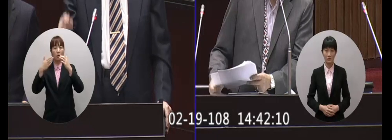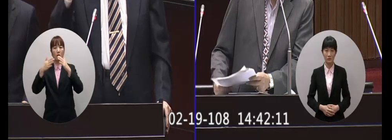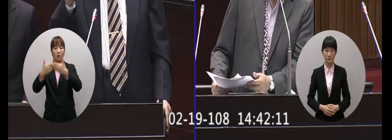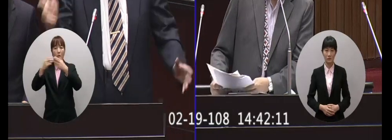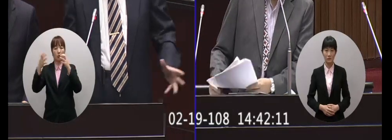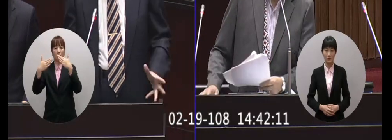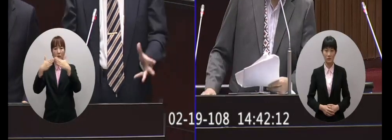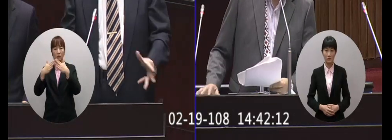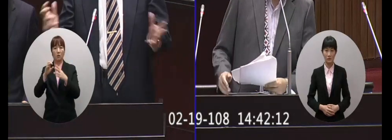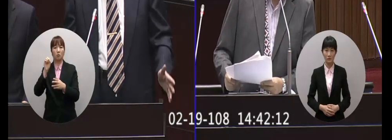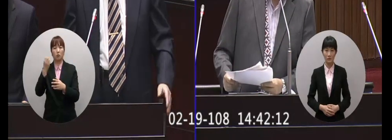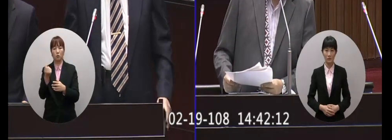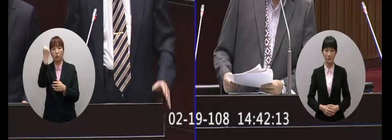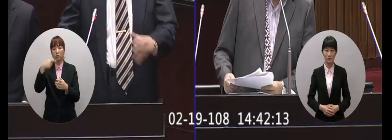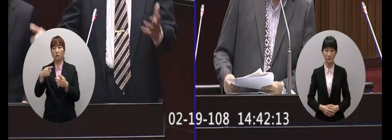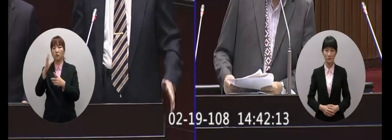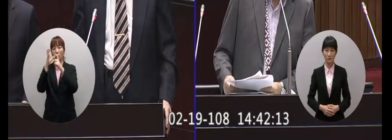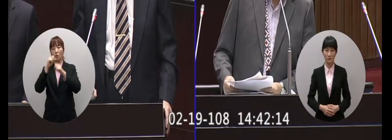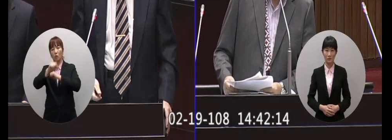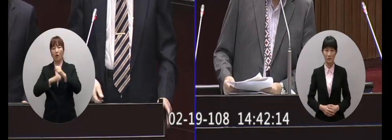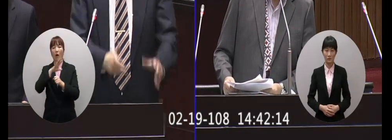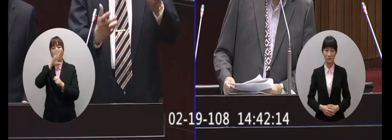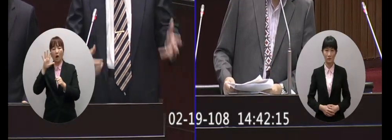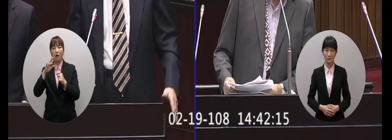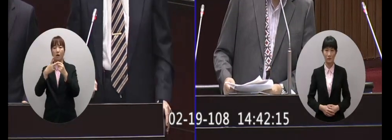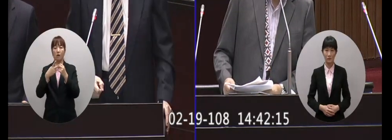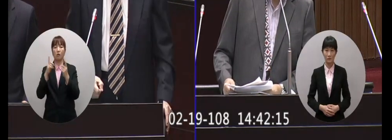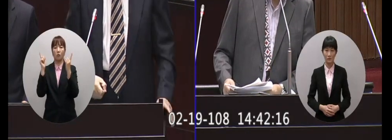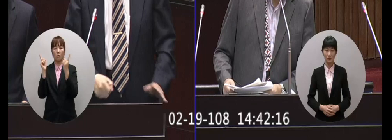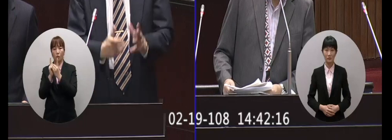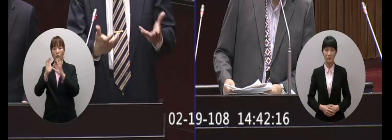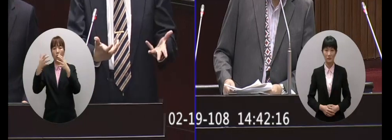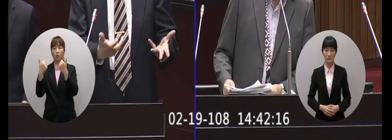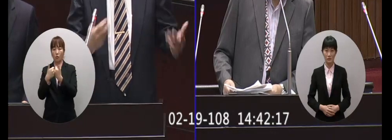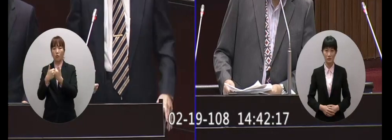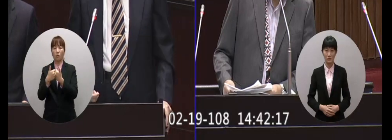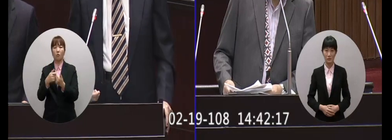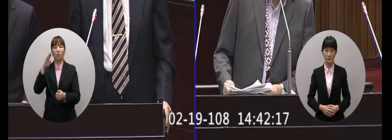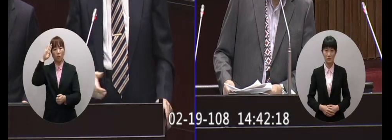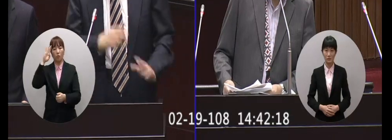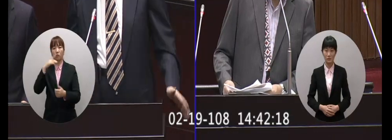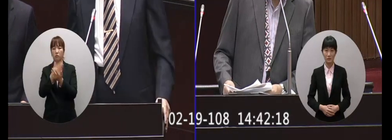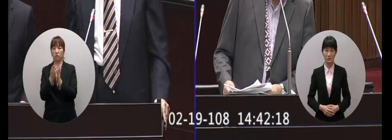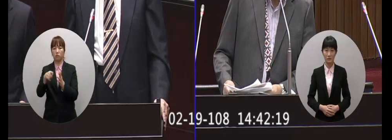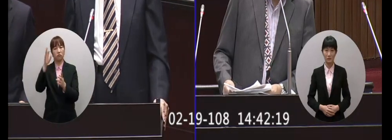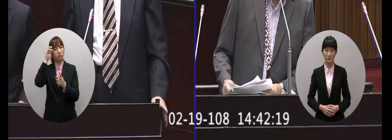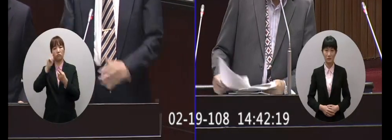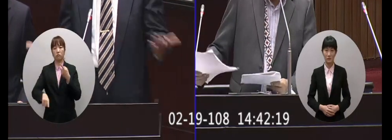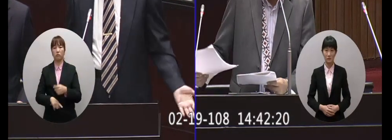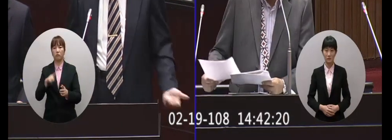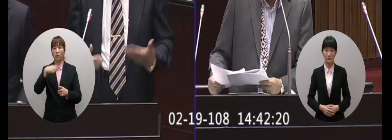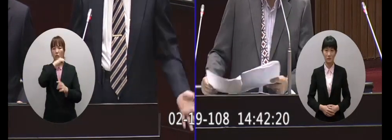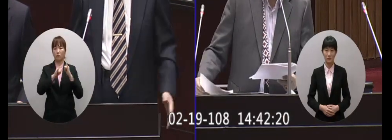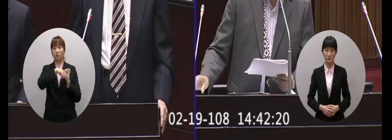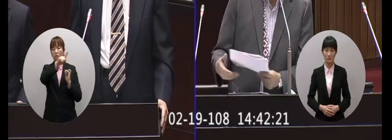權行為的這樣的一個儀式典禮包括去唱那樣的國歌去跟那樣的那個國會去整理資金這不會看的啦這